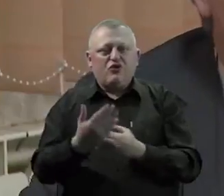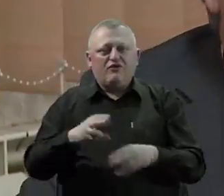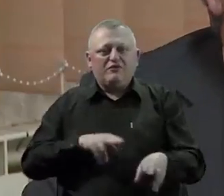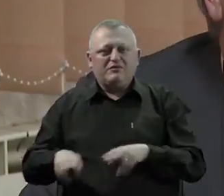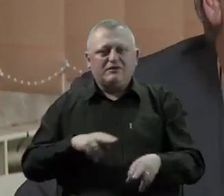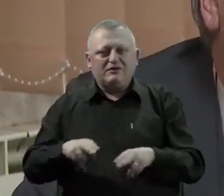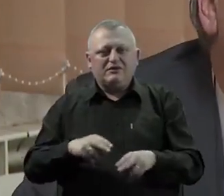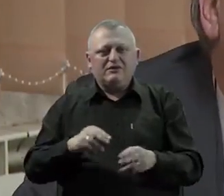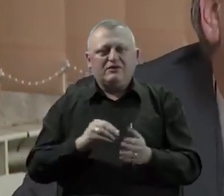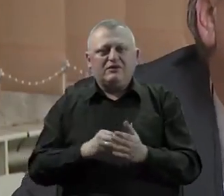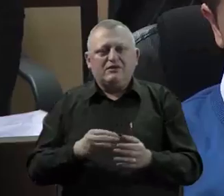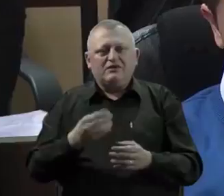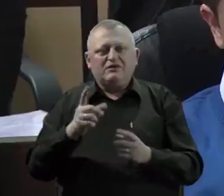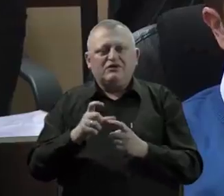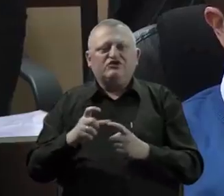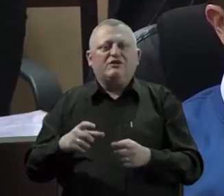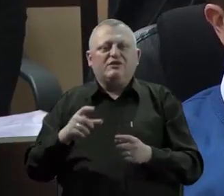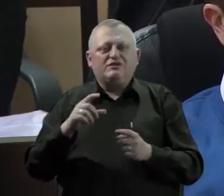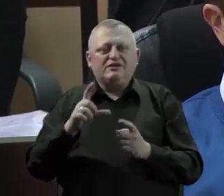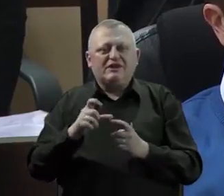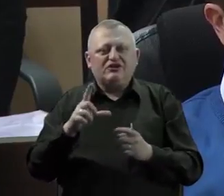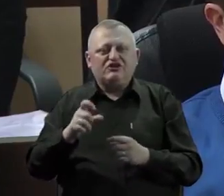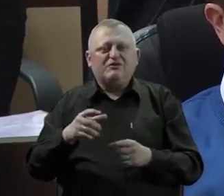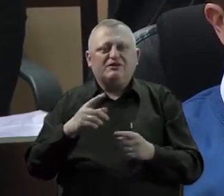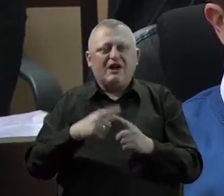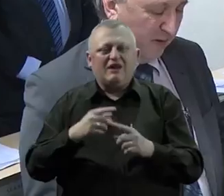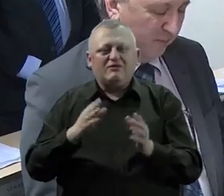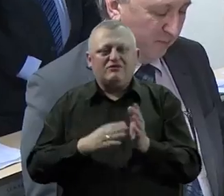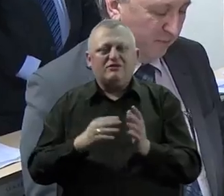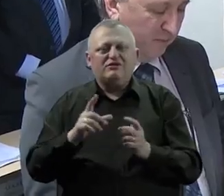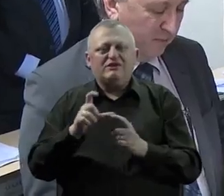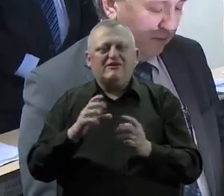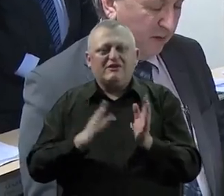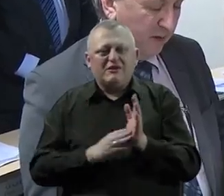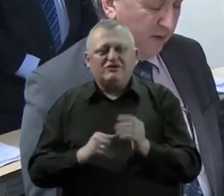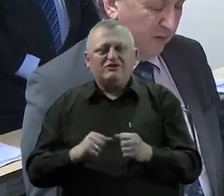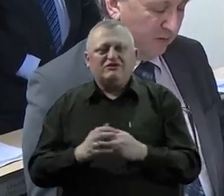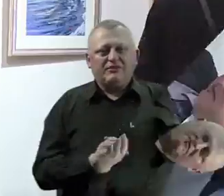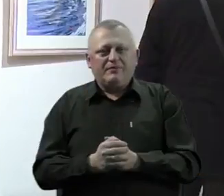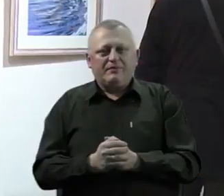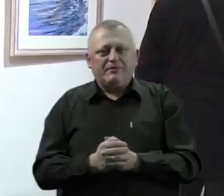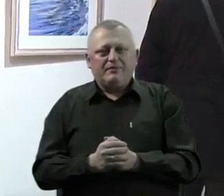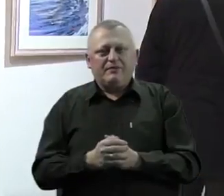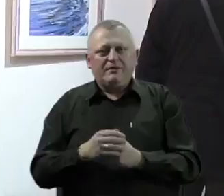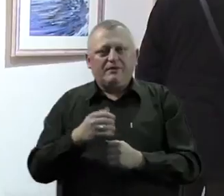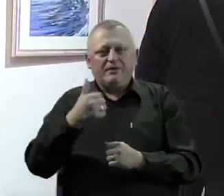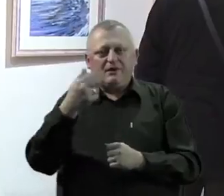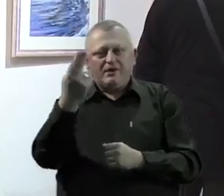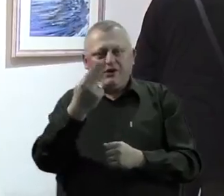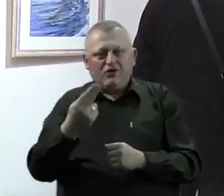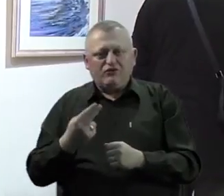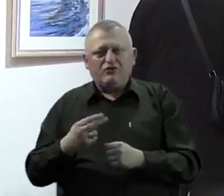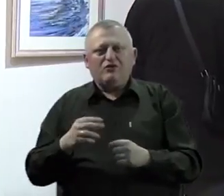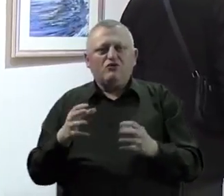novi. Ilfad Medić, Zlatka Šepić, Sanela Čenanović, Anel Ramić i Salih Meseć. Likovni umjetnici iz